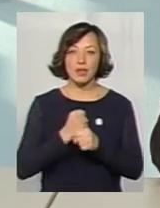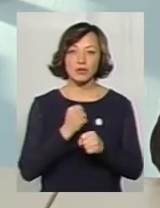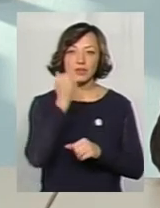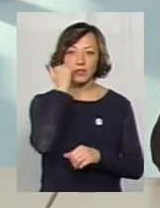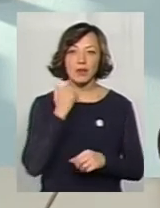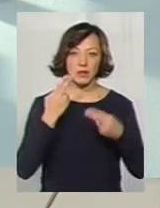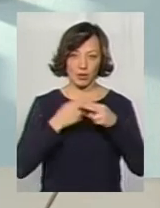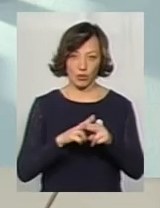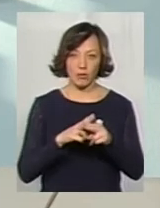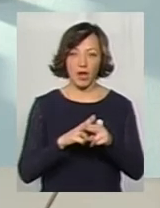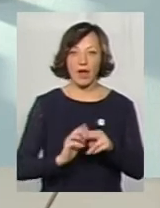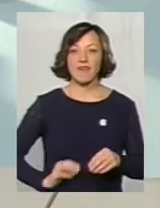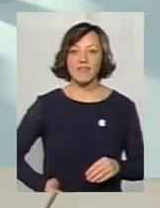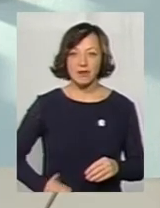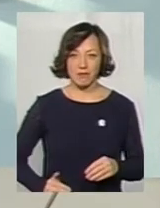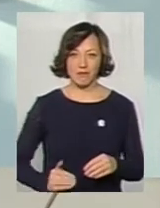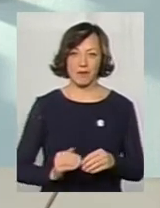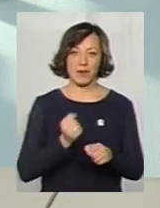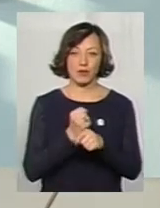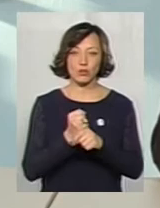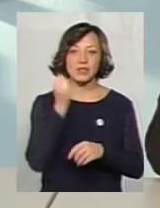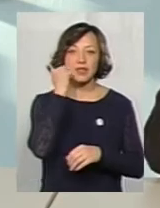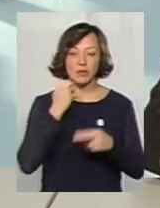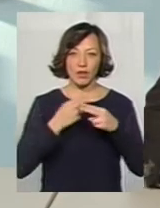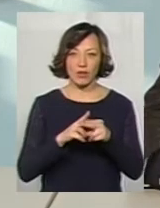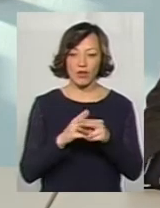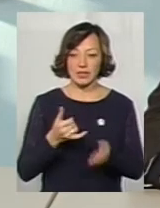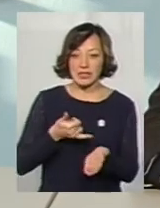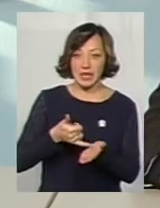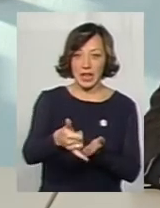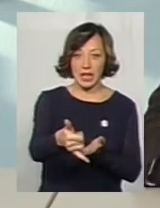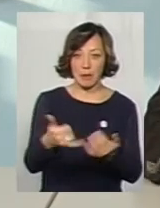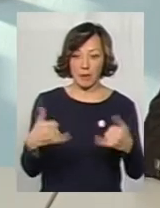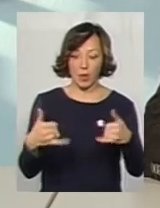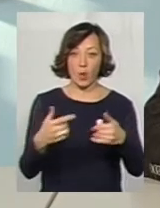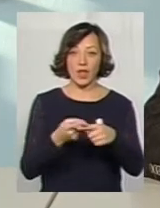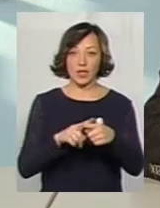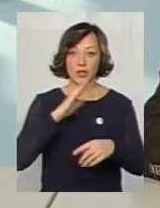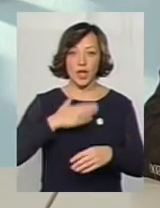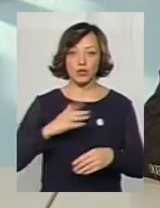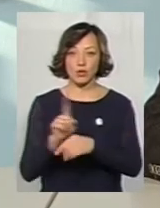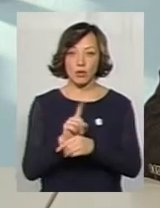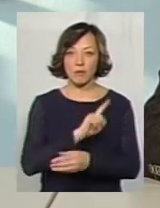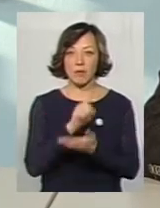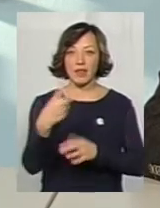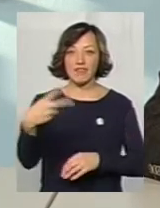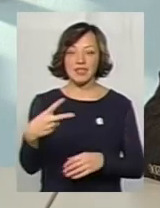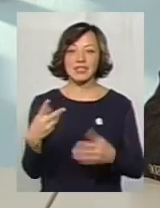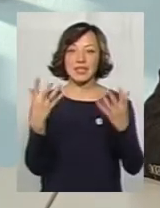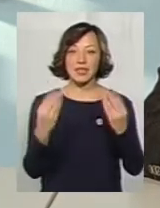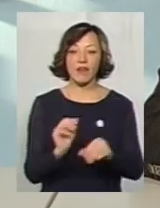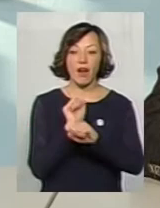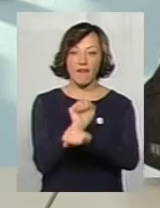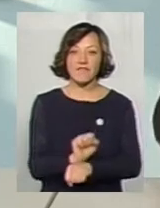старими технологіями, підрядники працюють за старими технологіями. Вони залили бетон, і бетон за нашими нормами має 20 днів вистоятись.